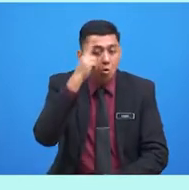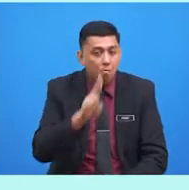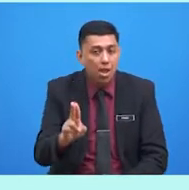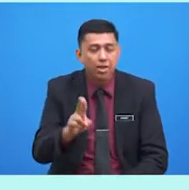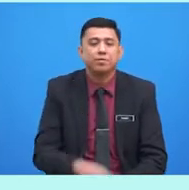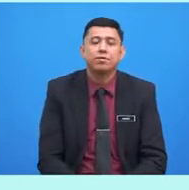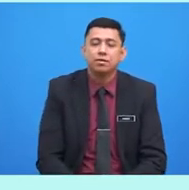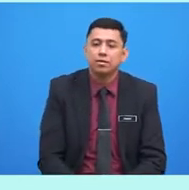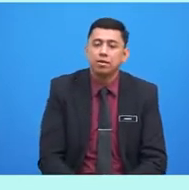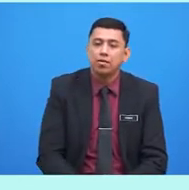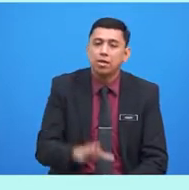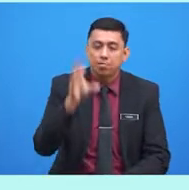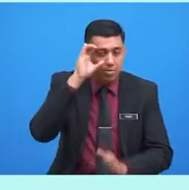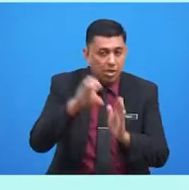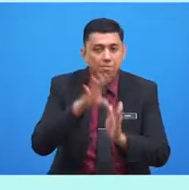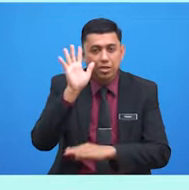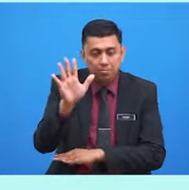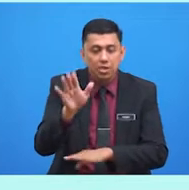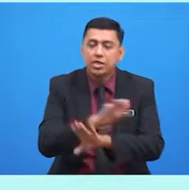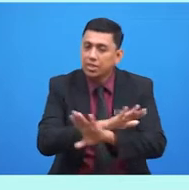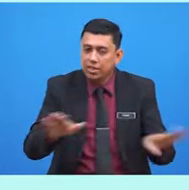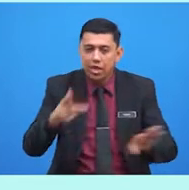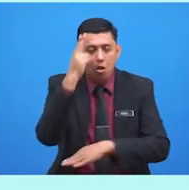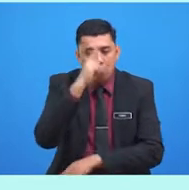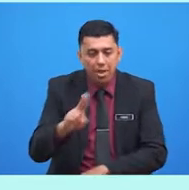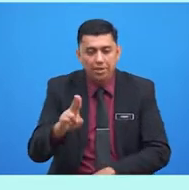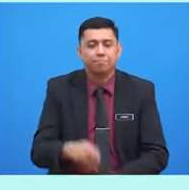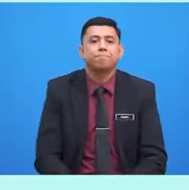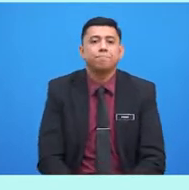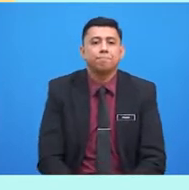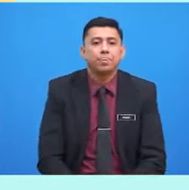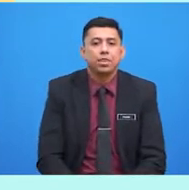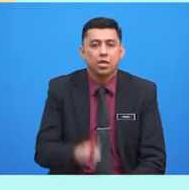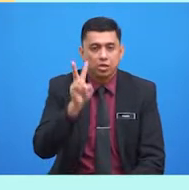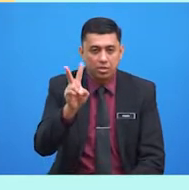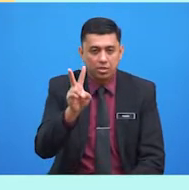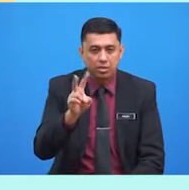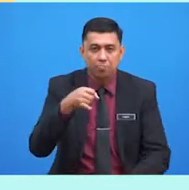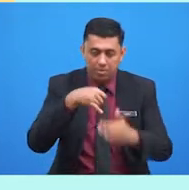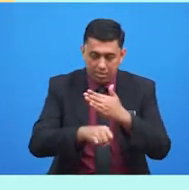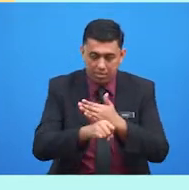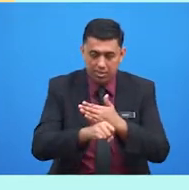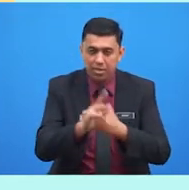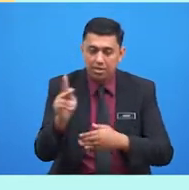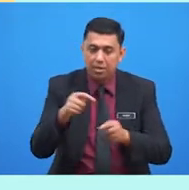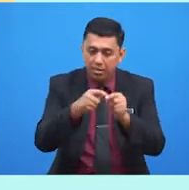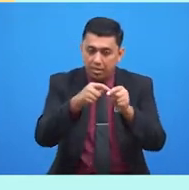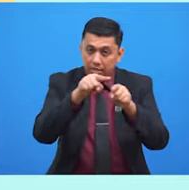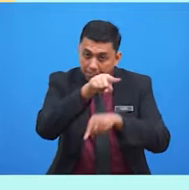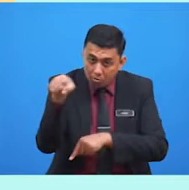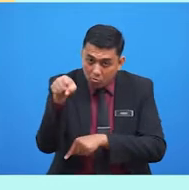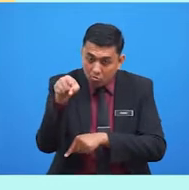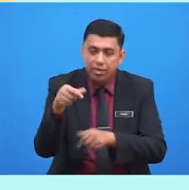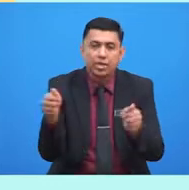hormat. Dan gambar lima, tidak hormat. kedua, isikan tempat kosong dengan